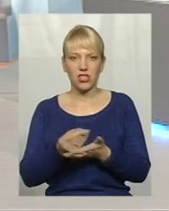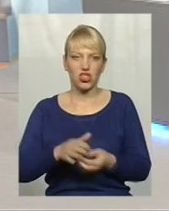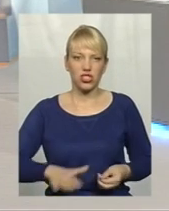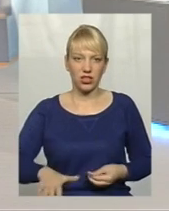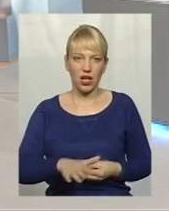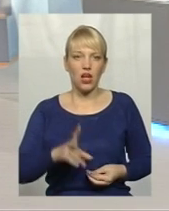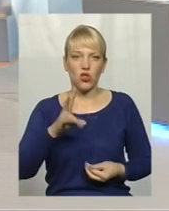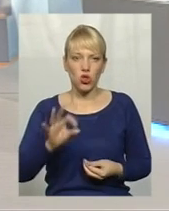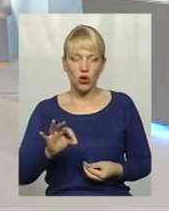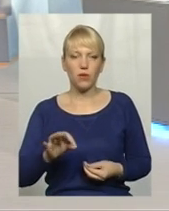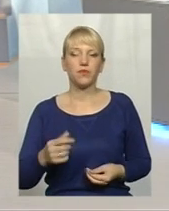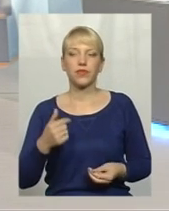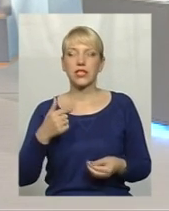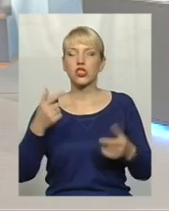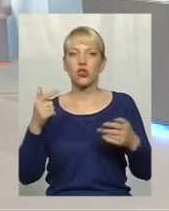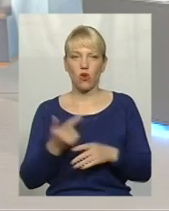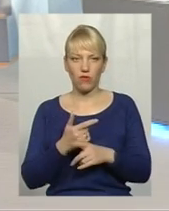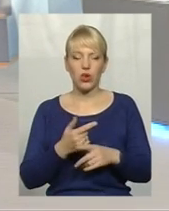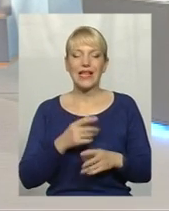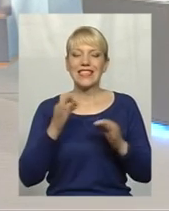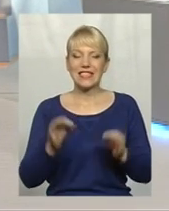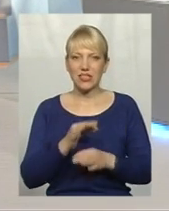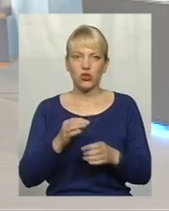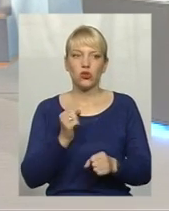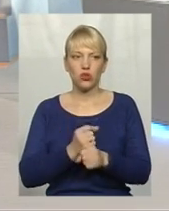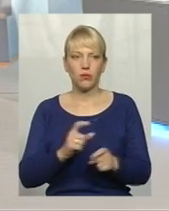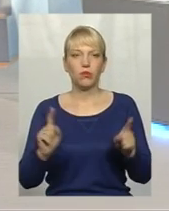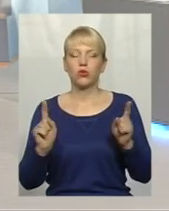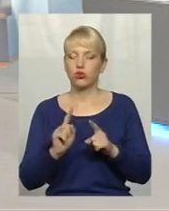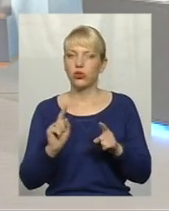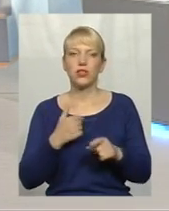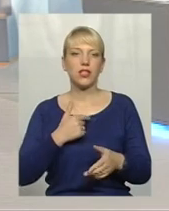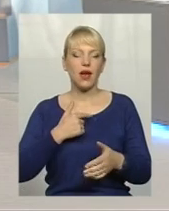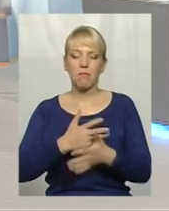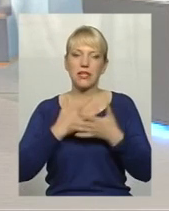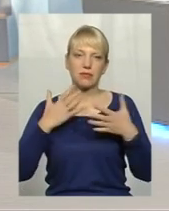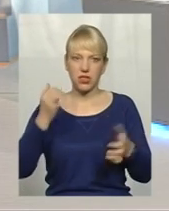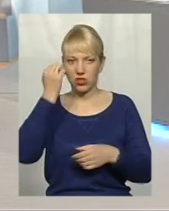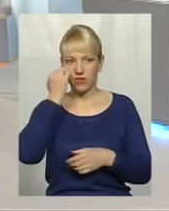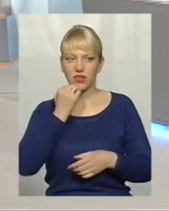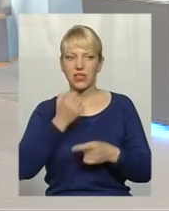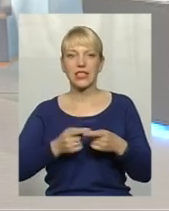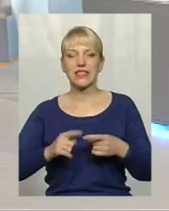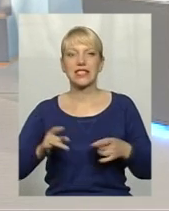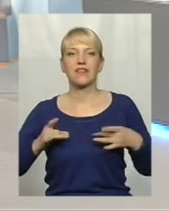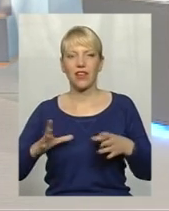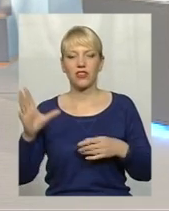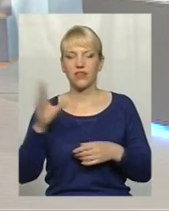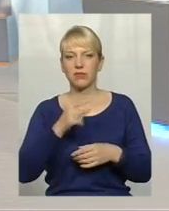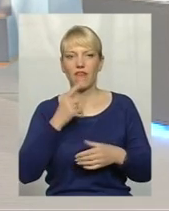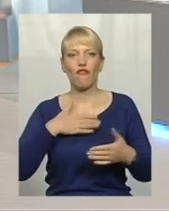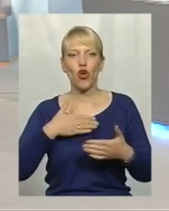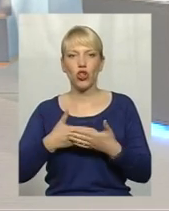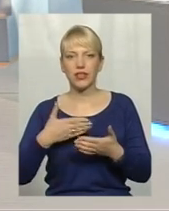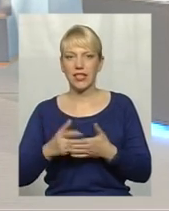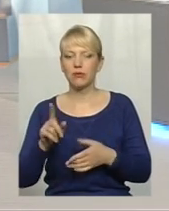час, знову ж таки, з нічого робимо щось. І я безмежно вдячна в це свято сказати всім волонтерам,